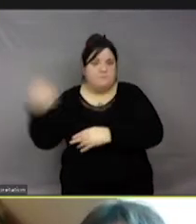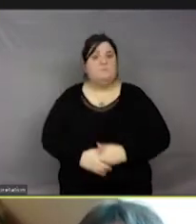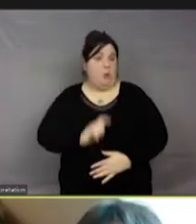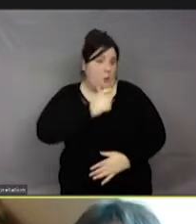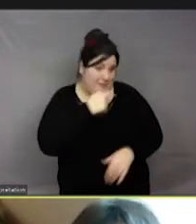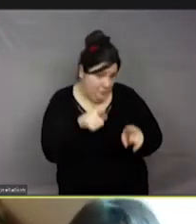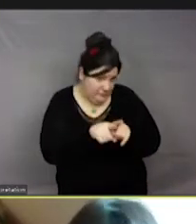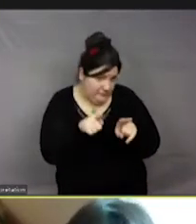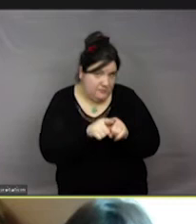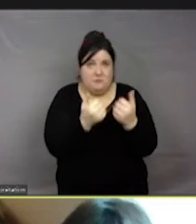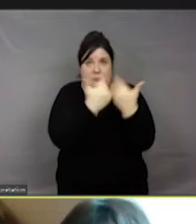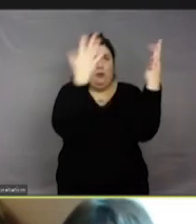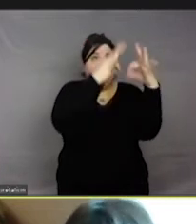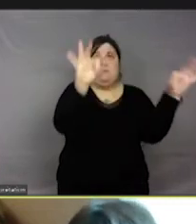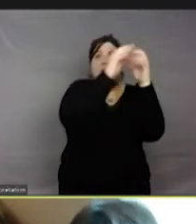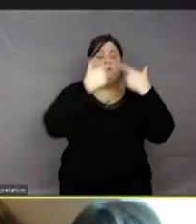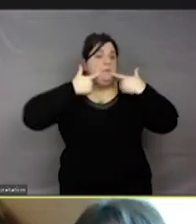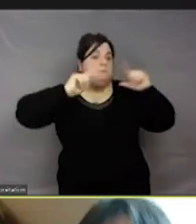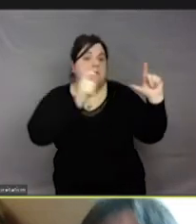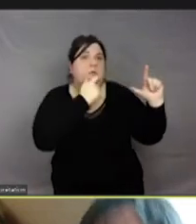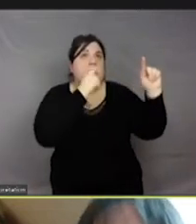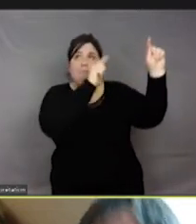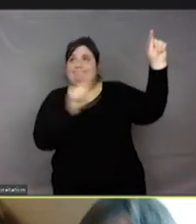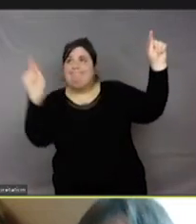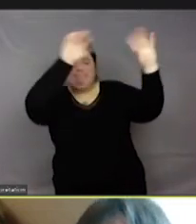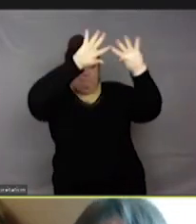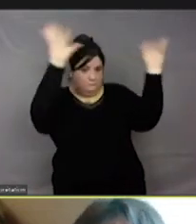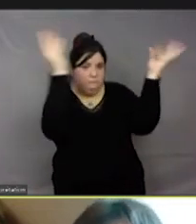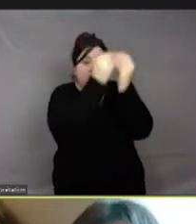les pays anglo-saxons, sous la forme de « sentience »,